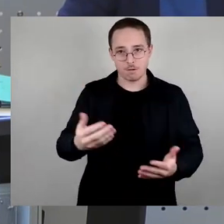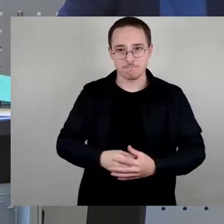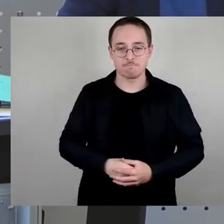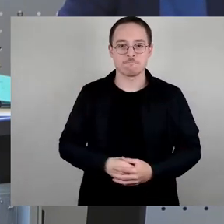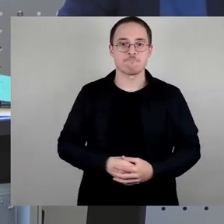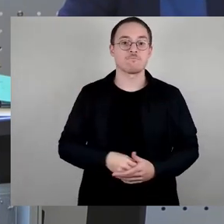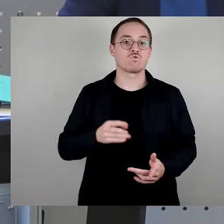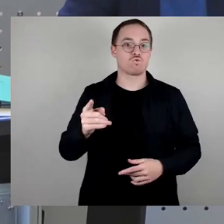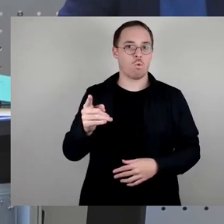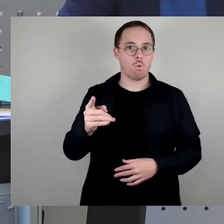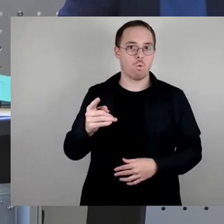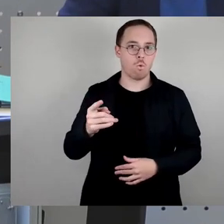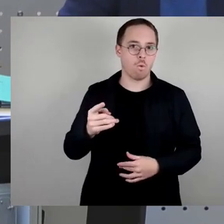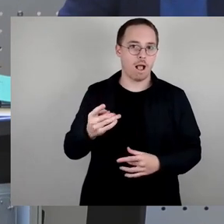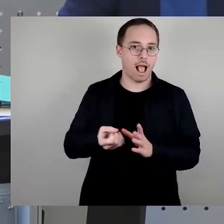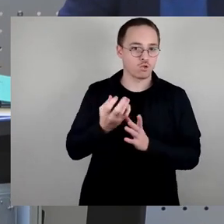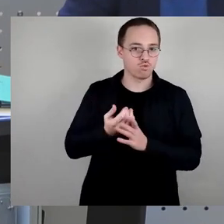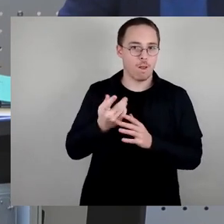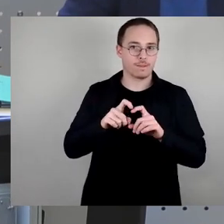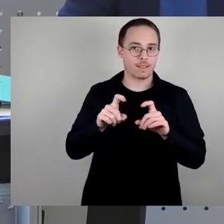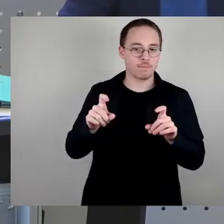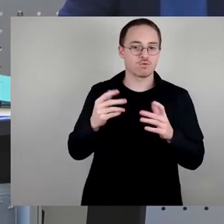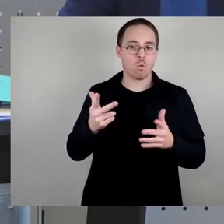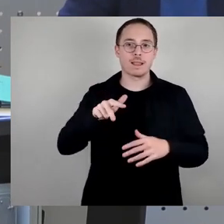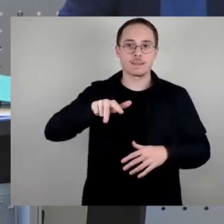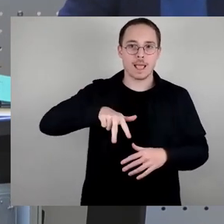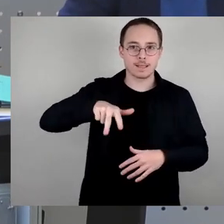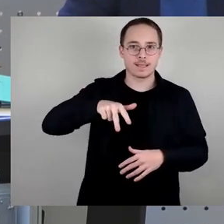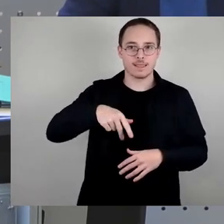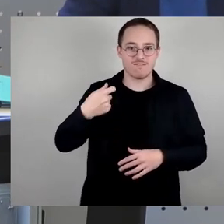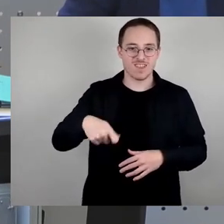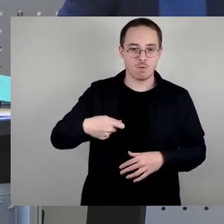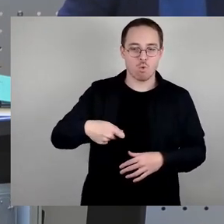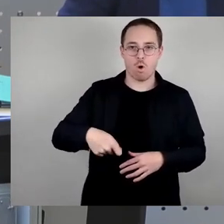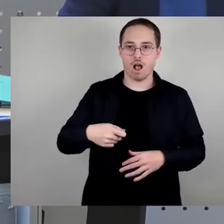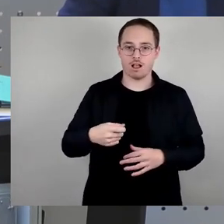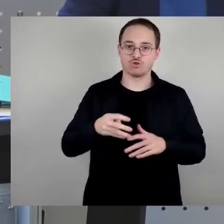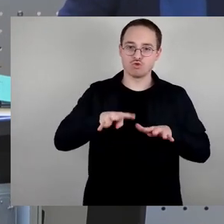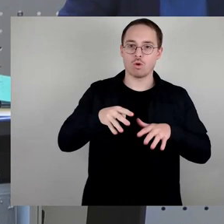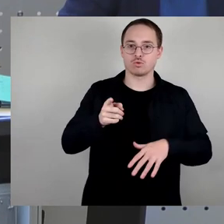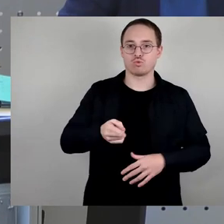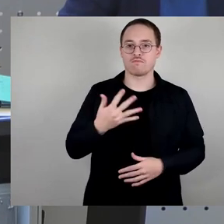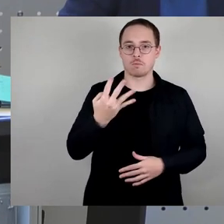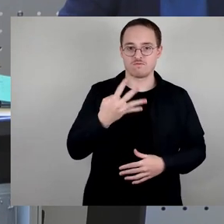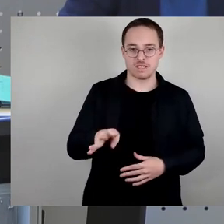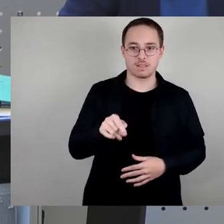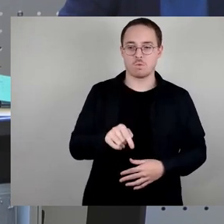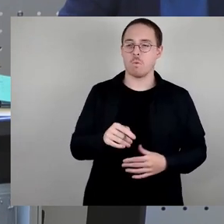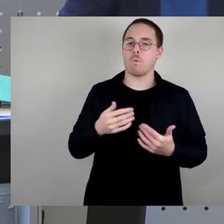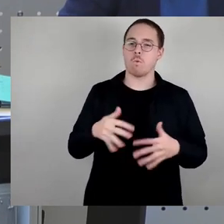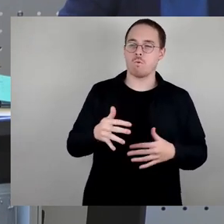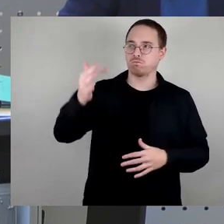sind die schwerwiegendsten Tage der Dresdner Stadtgeschichte. In diesen Tagen wurden innerhalb weniger Stunden die